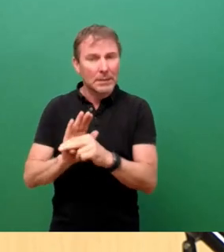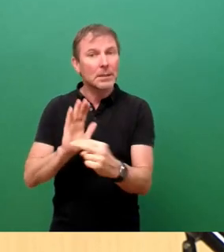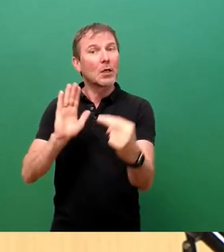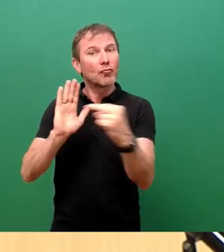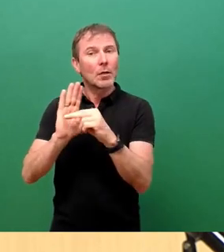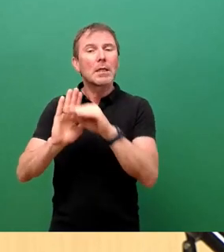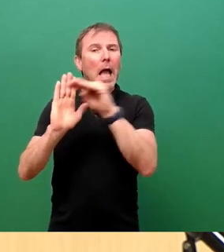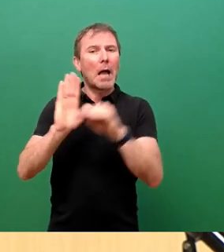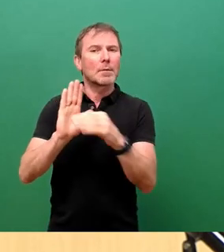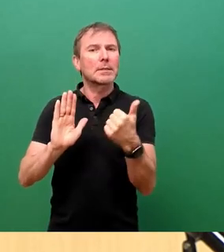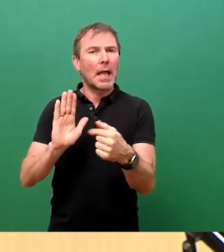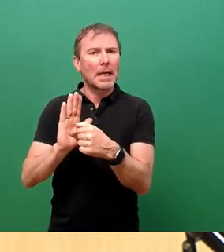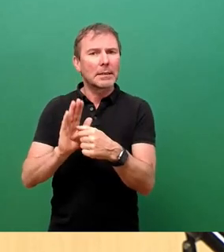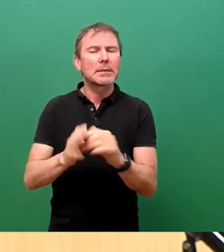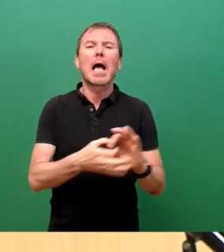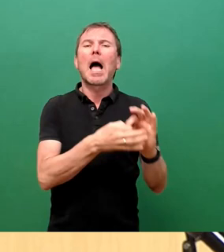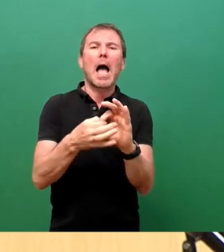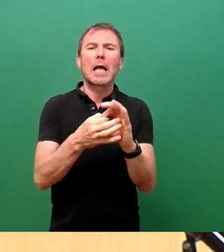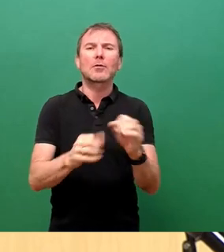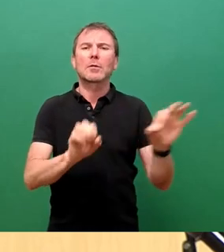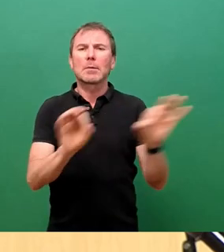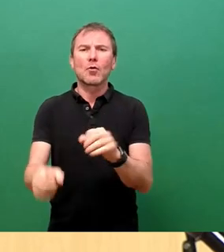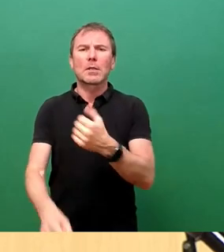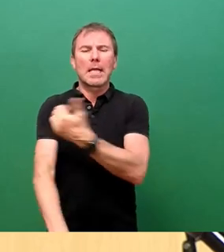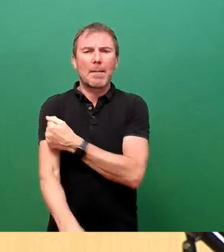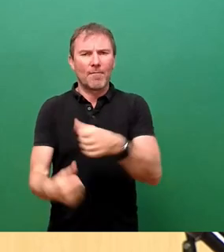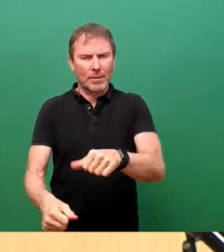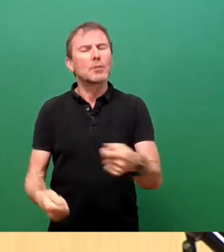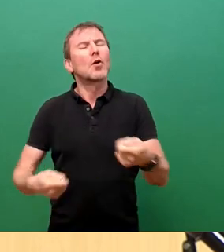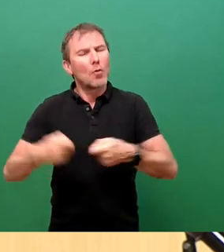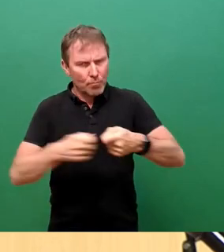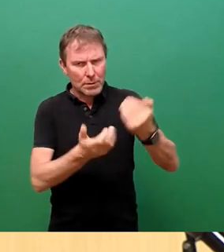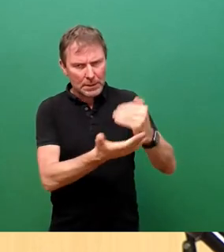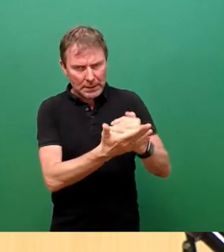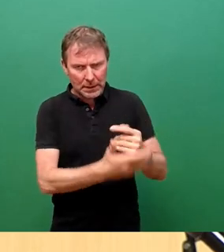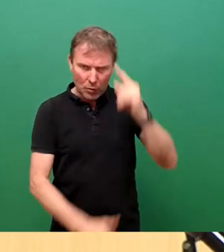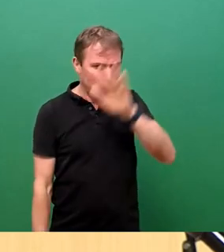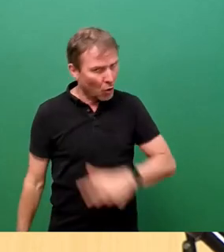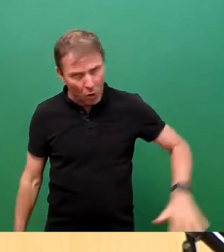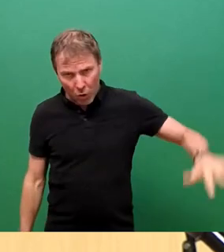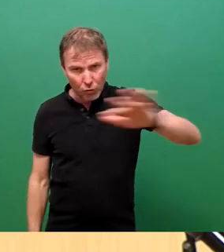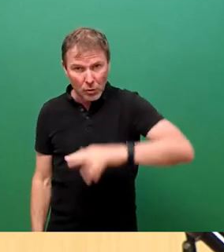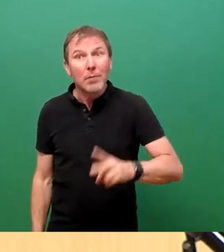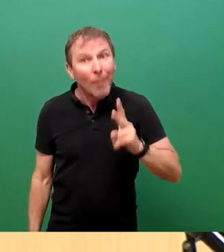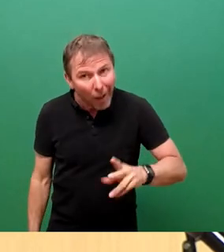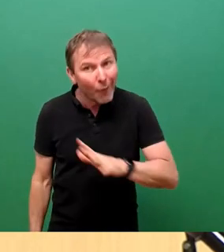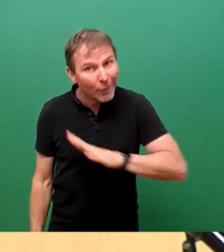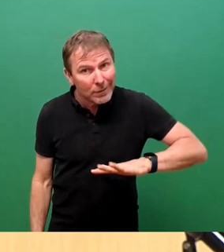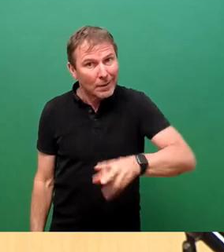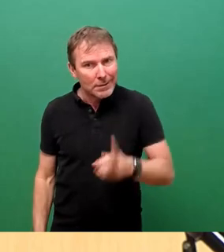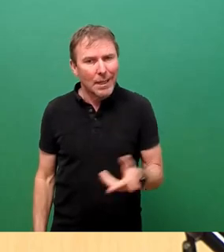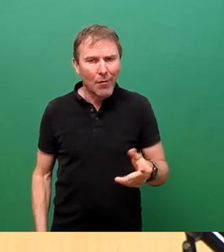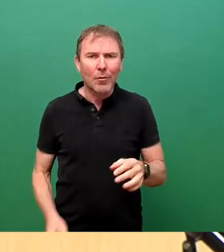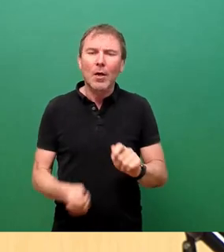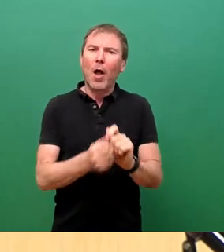einrichtungsbezogene Impfpflicht. Dieses ist ein Bundesgesetz, es gilt in ganz Deutschland, sogar in Sachsen. Die Ausführung des